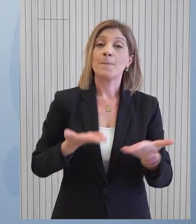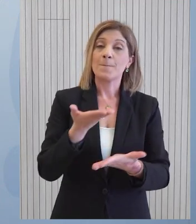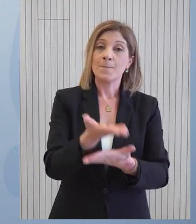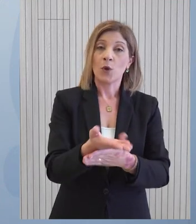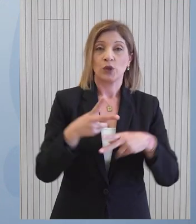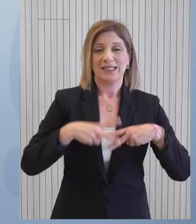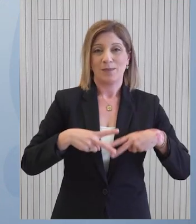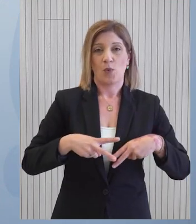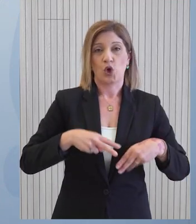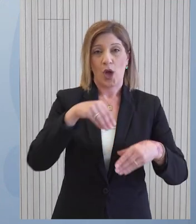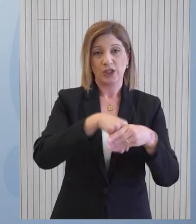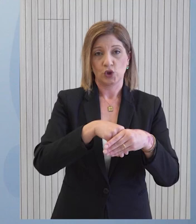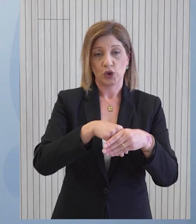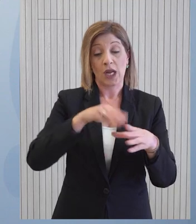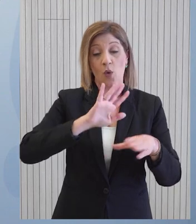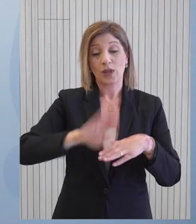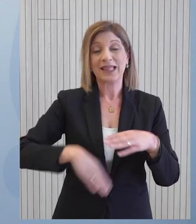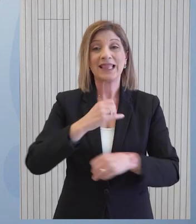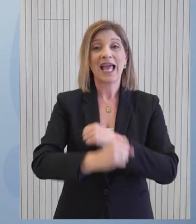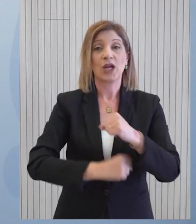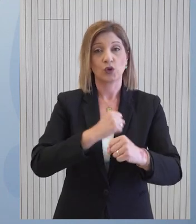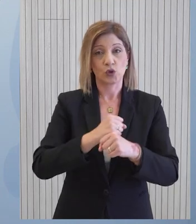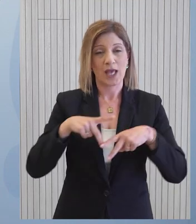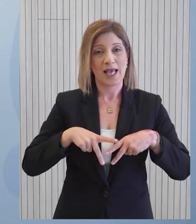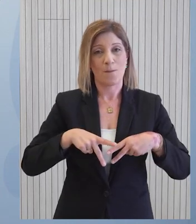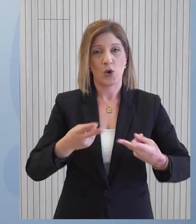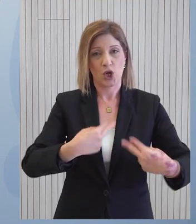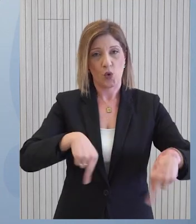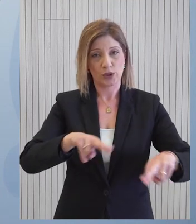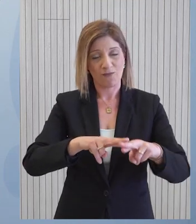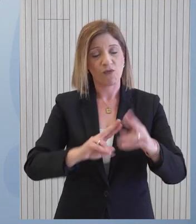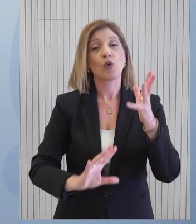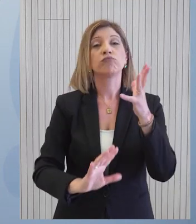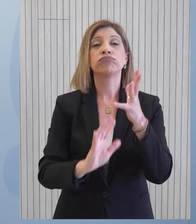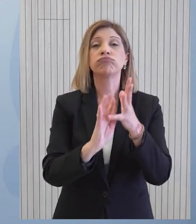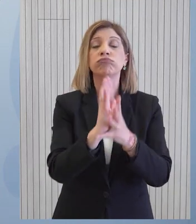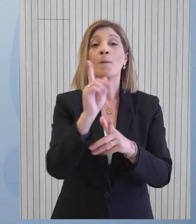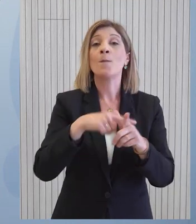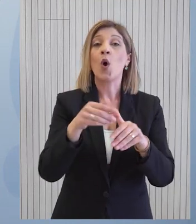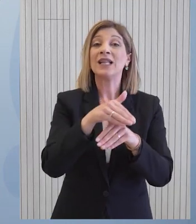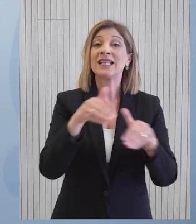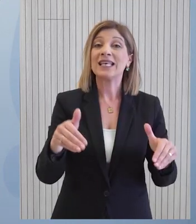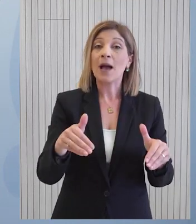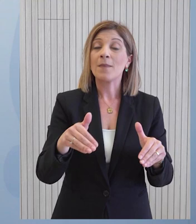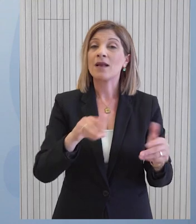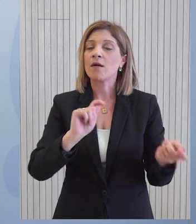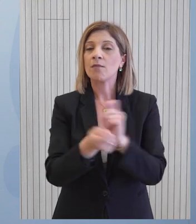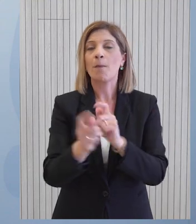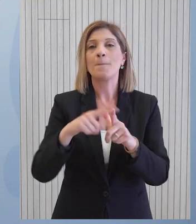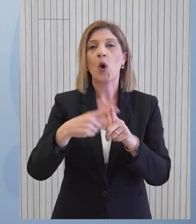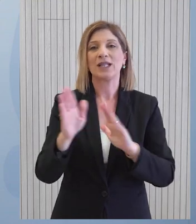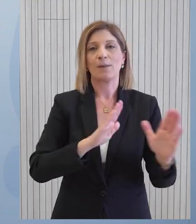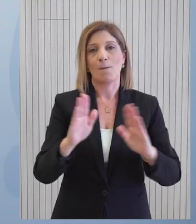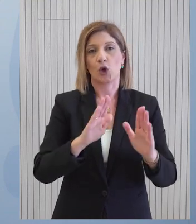το Υπουργείο Εσωτερικών μέχρι τέλος του έτους προς το Υπουργικό Συμβούλιο για την αναβάθμιση της πολιτικής άμυνας σε υπηρεσία πολιτικής προστασίας.